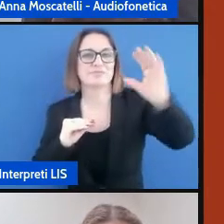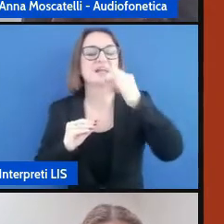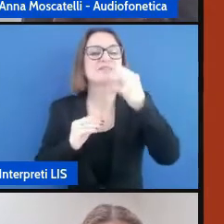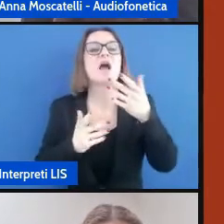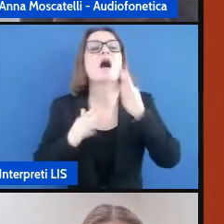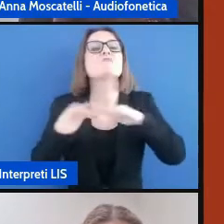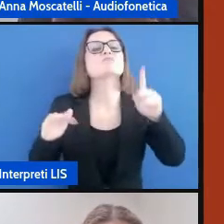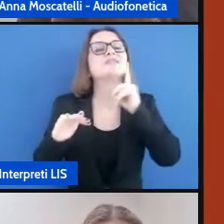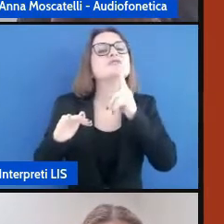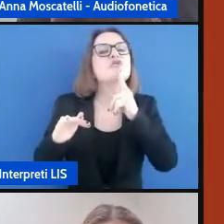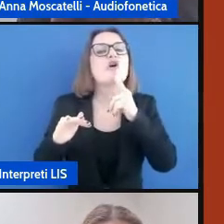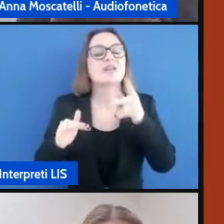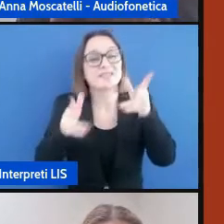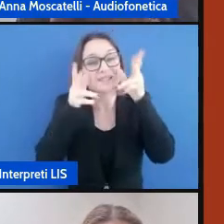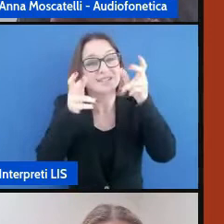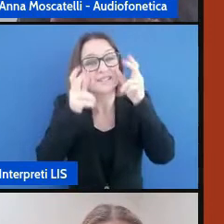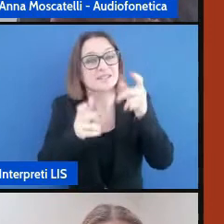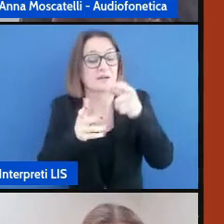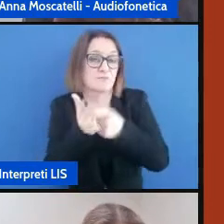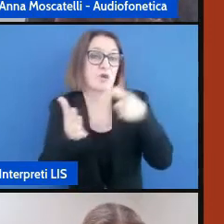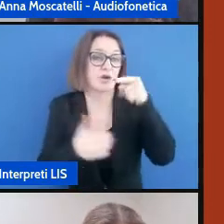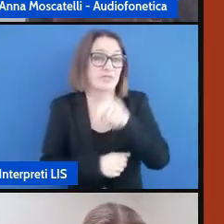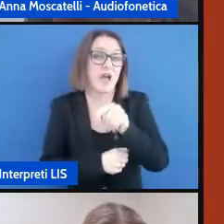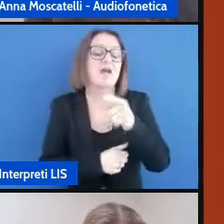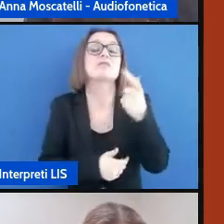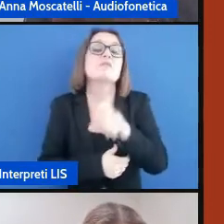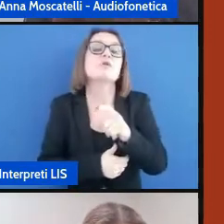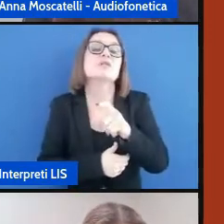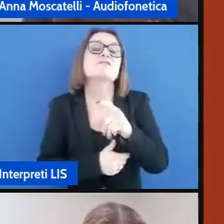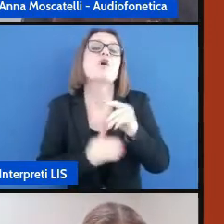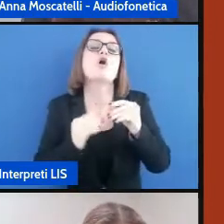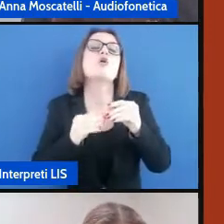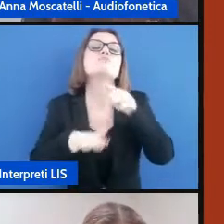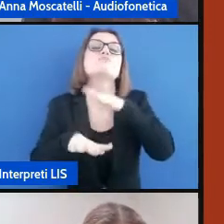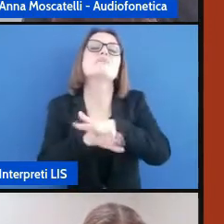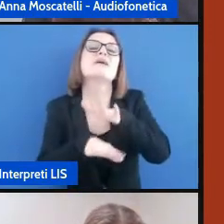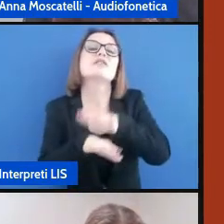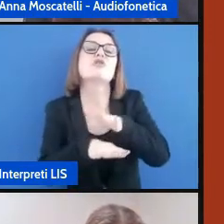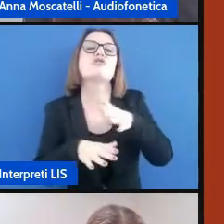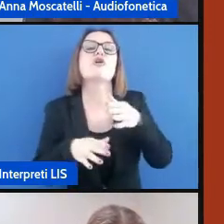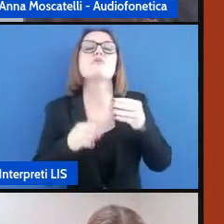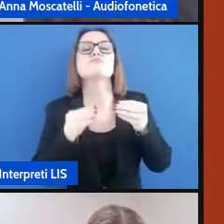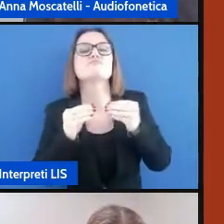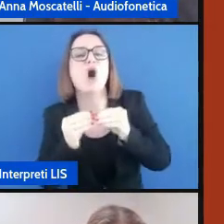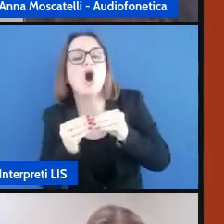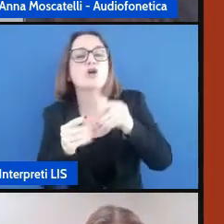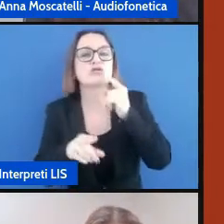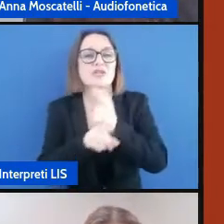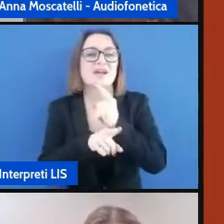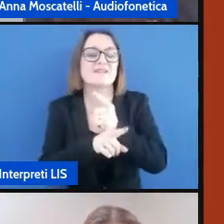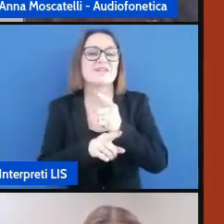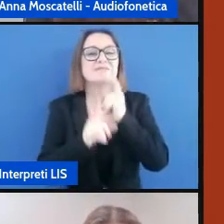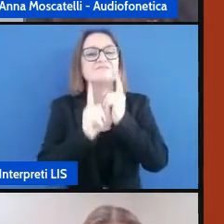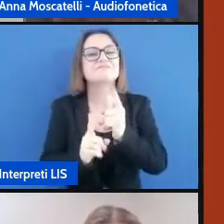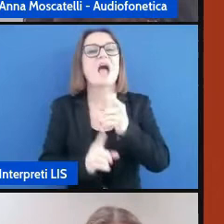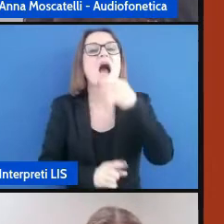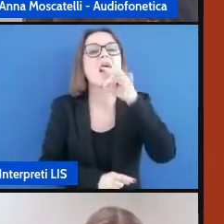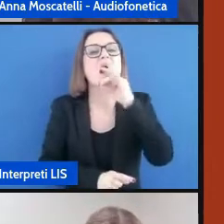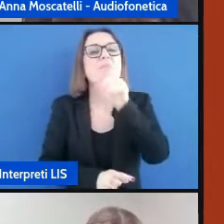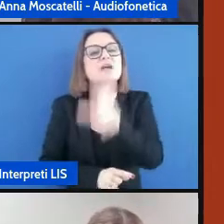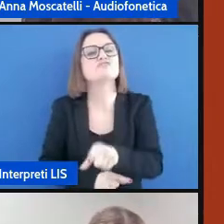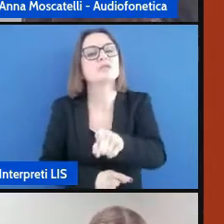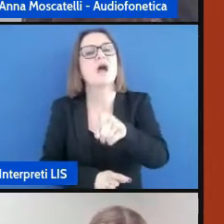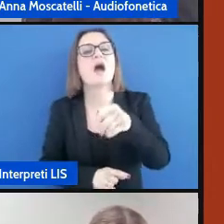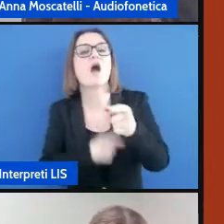sordi è importante perché naturalmente le modalità devono essere legate alle capacità comunicative dell'alunno